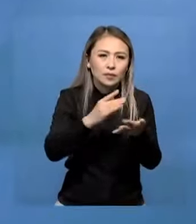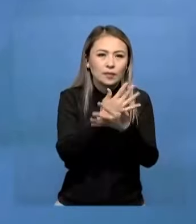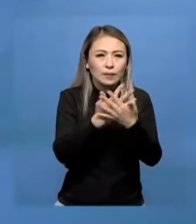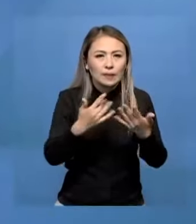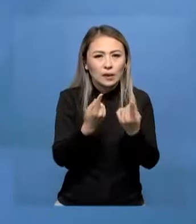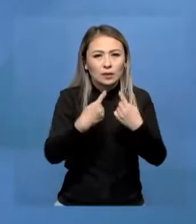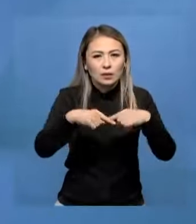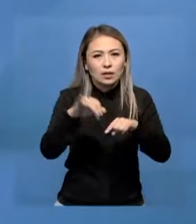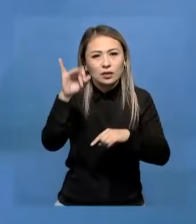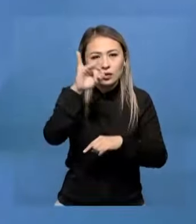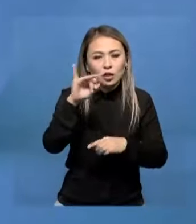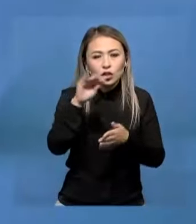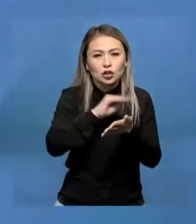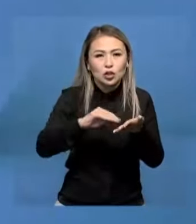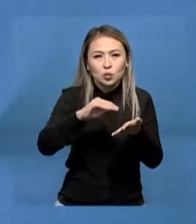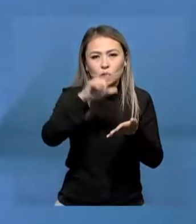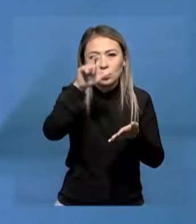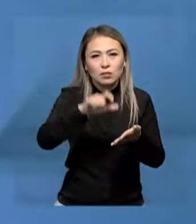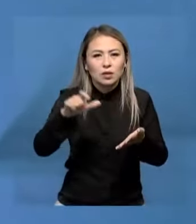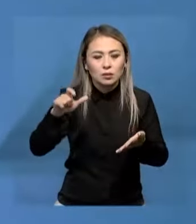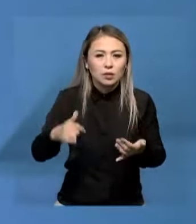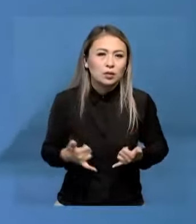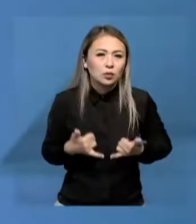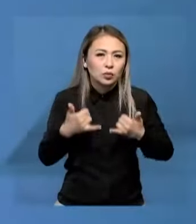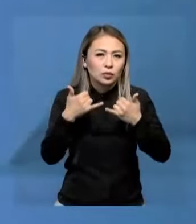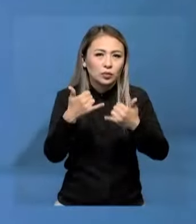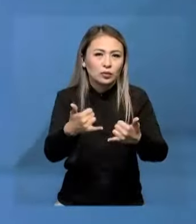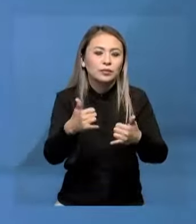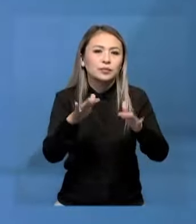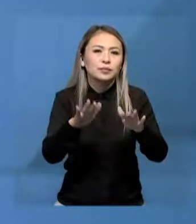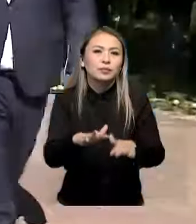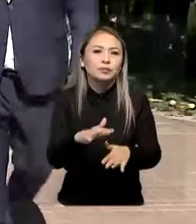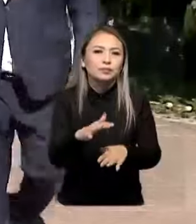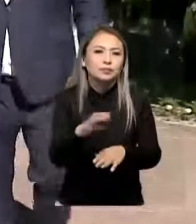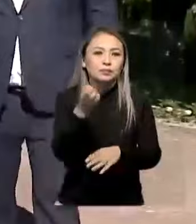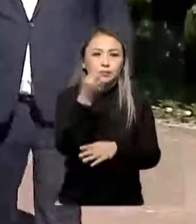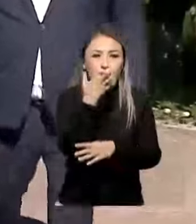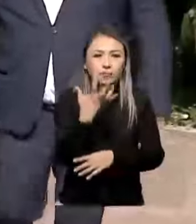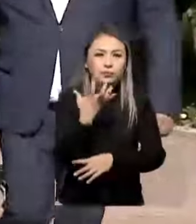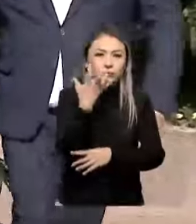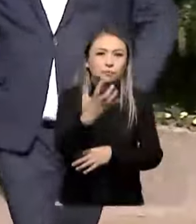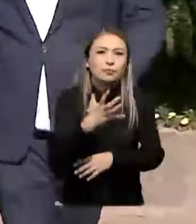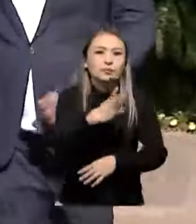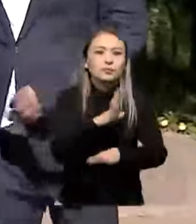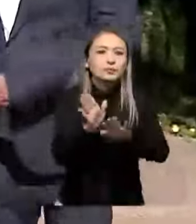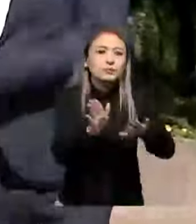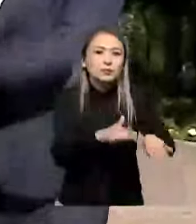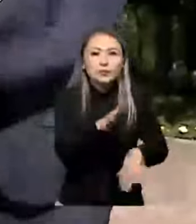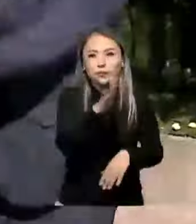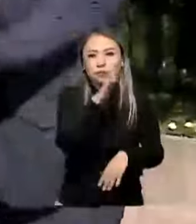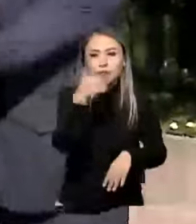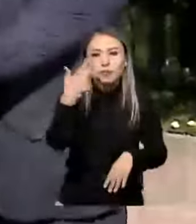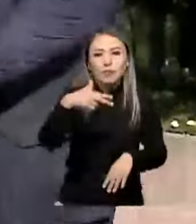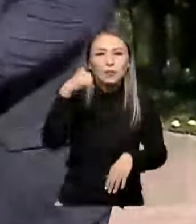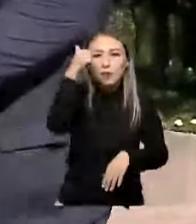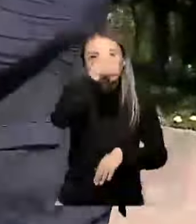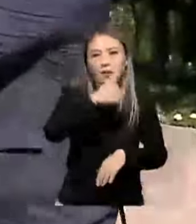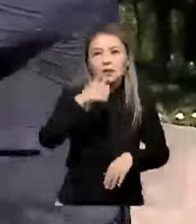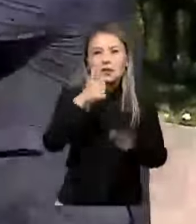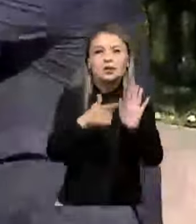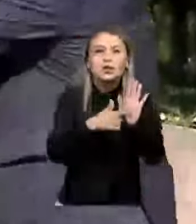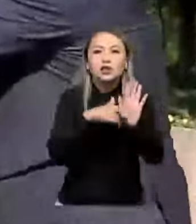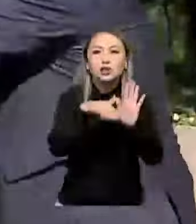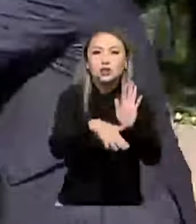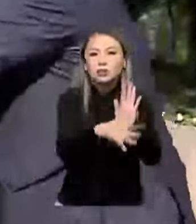қоғам қайраткерлері тарихшылар мен жазушылар бабалар ұғына тағызым етіп ескер кішке күл қойды. Өткен ғасырдың 30-шы